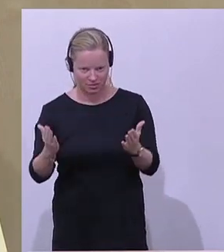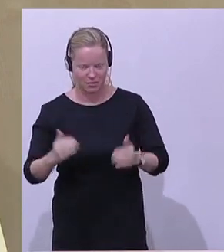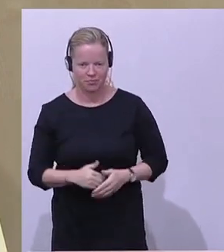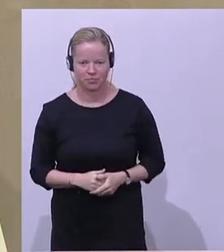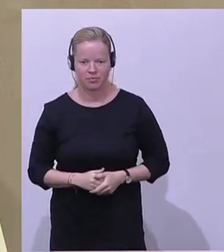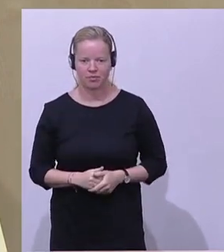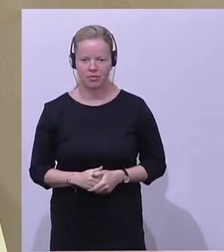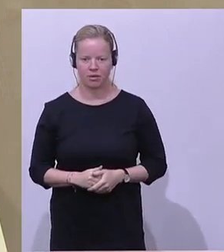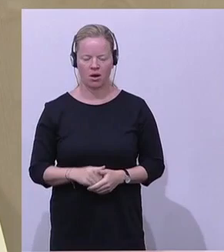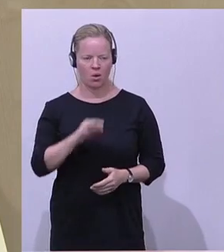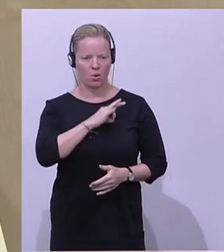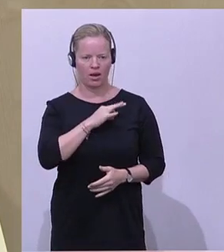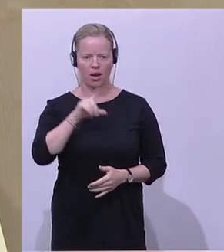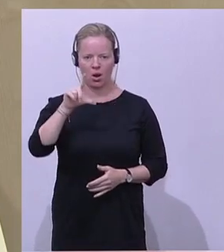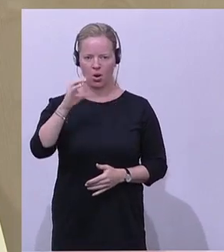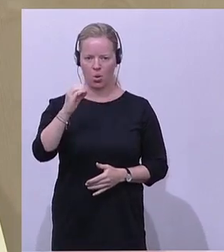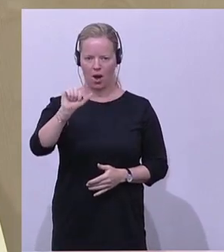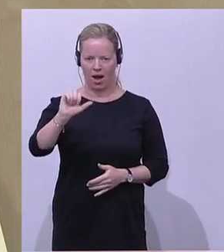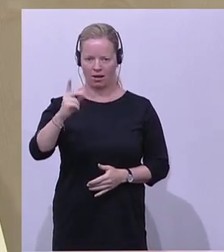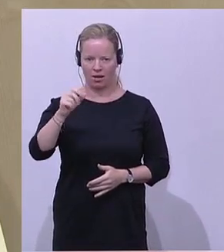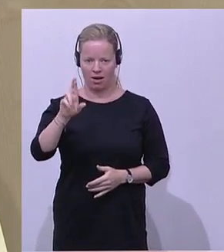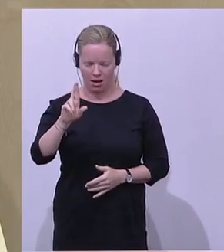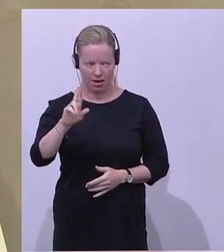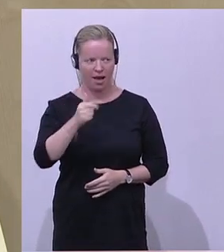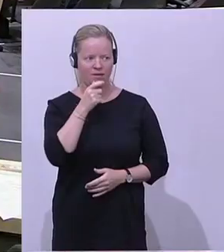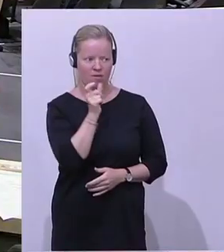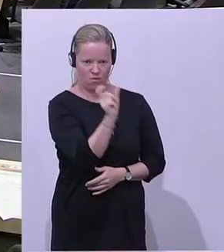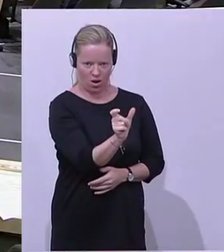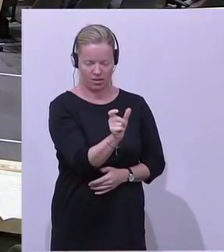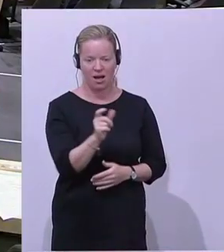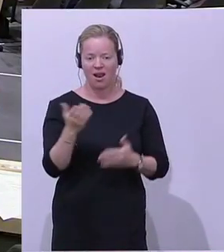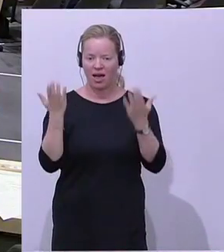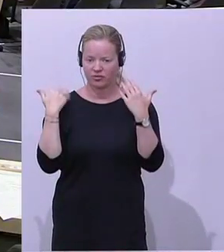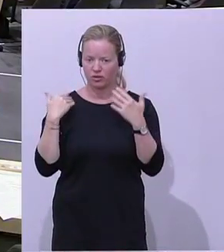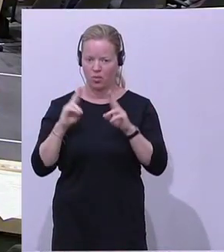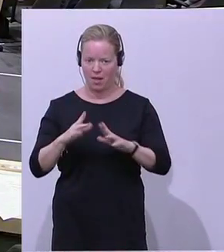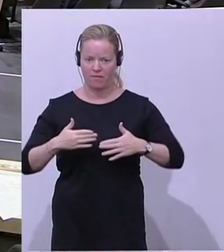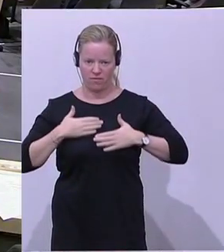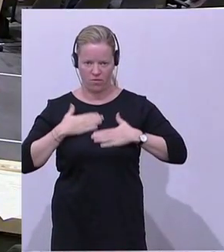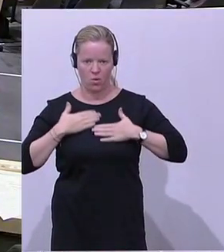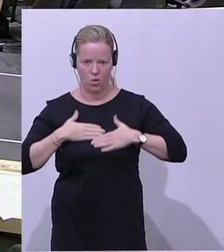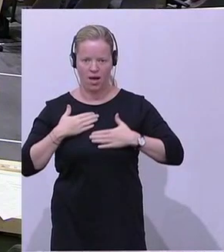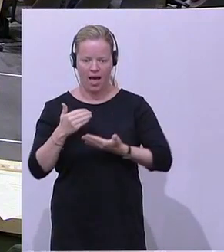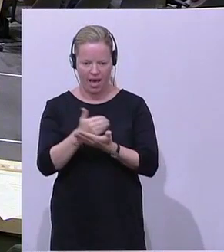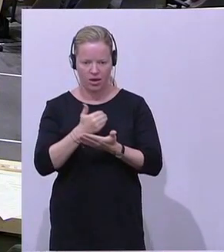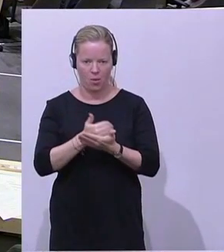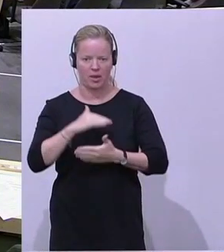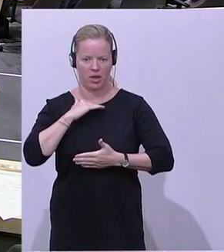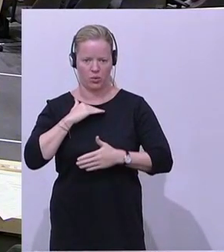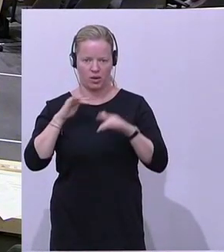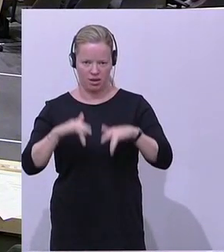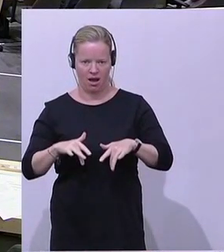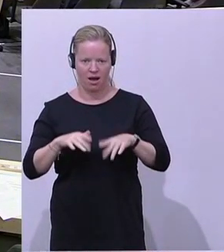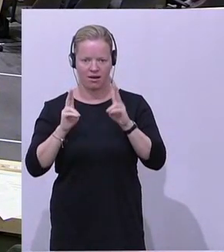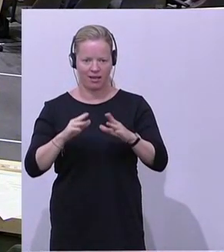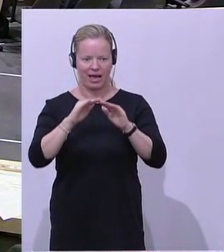Kollege Loacker, ein Wort, die Landwirtschaft wäre froh, dass sie ein Einkommen in entsprechenden Ausmaß hätte, dass man eine